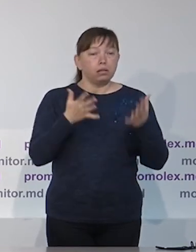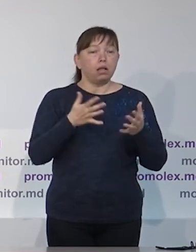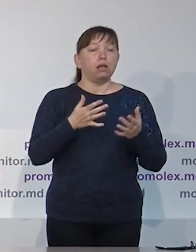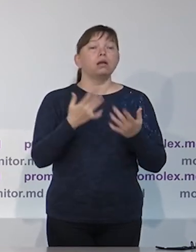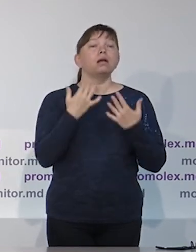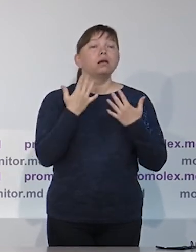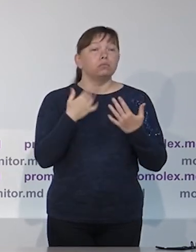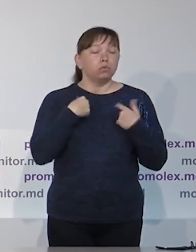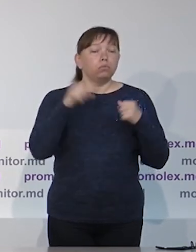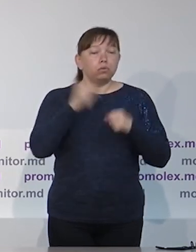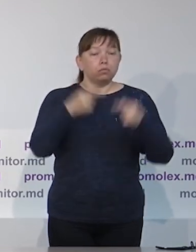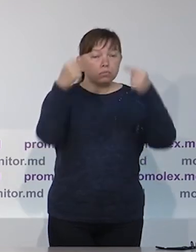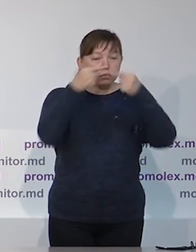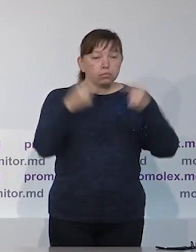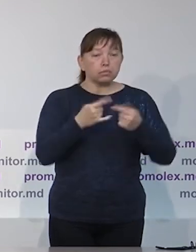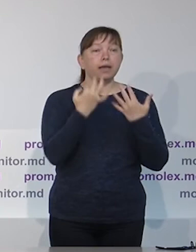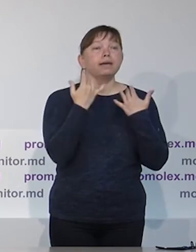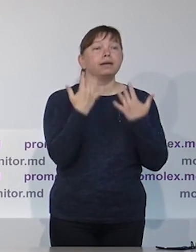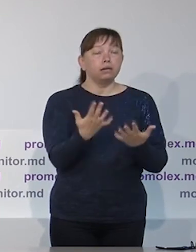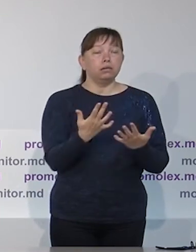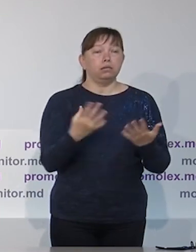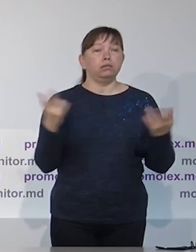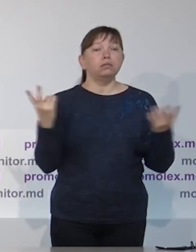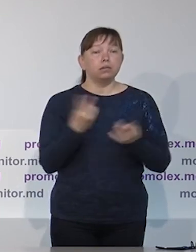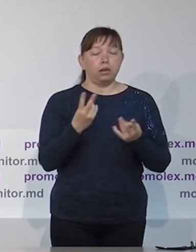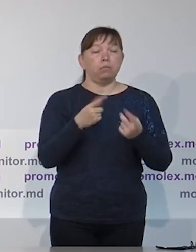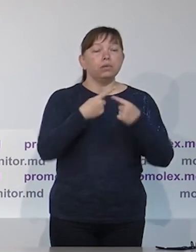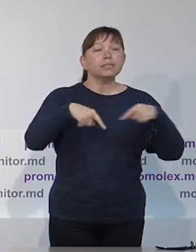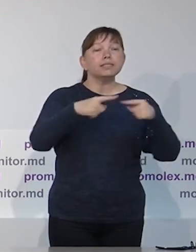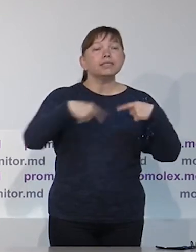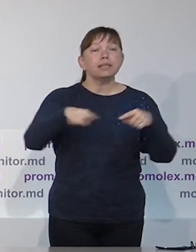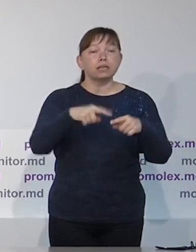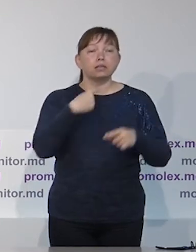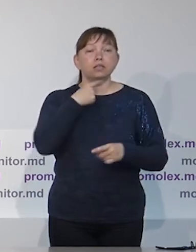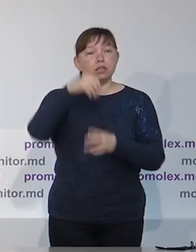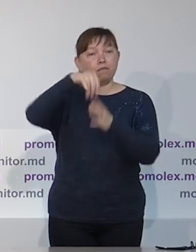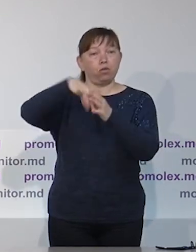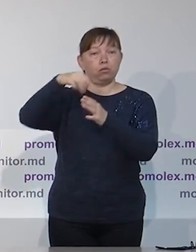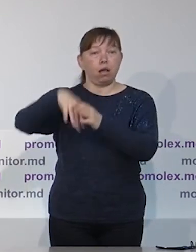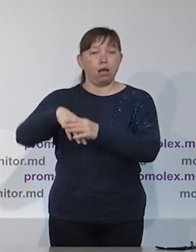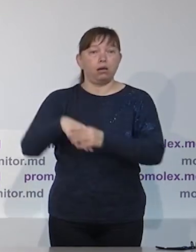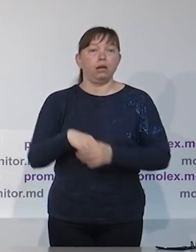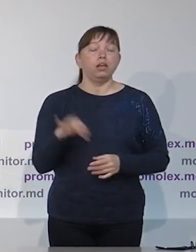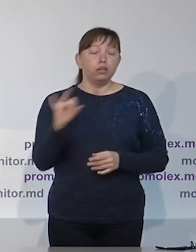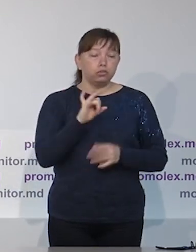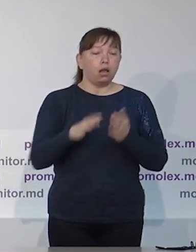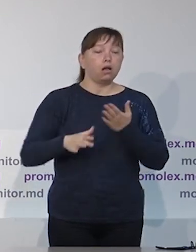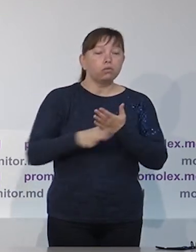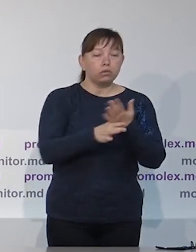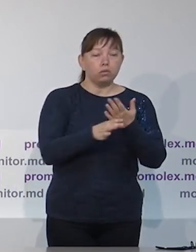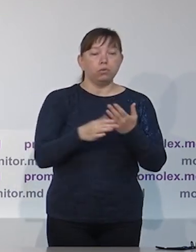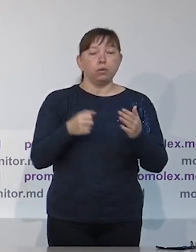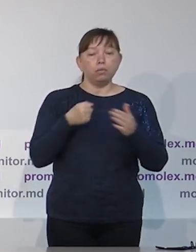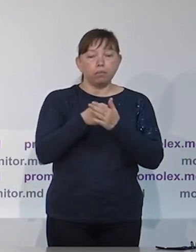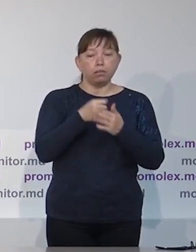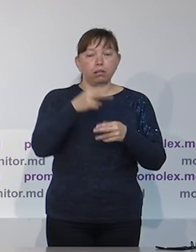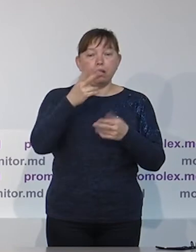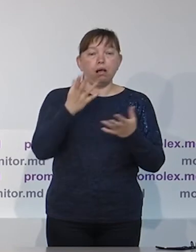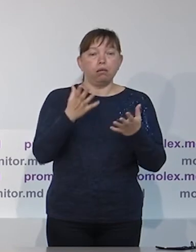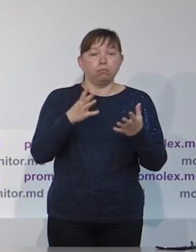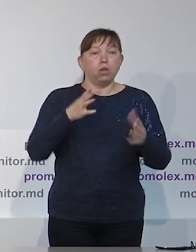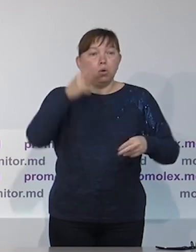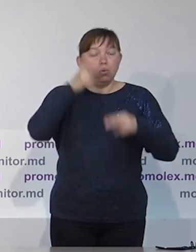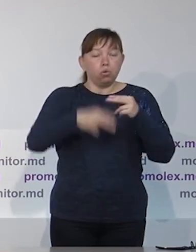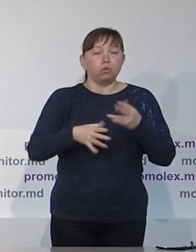проявить активность на этом этапе, зарегистрироваться предварительно, потому что это даст возможность определить количество